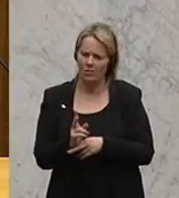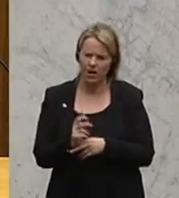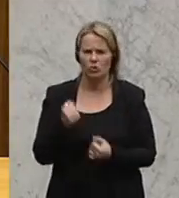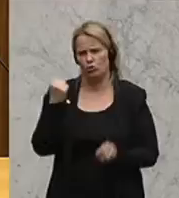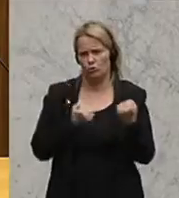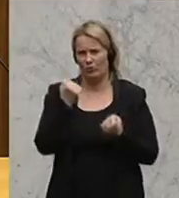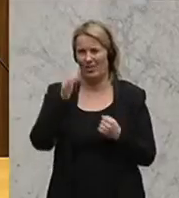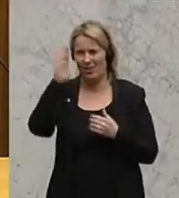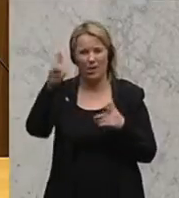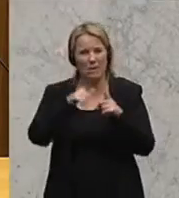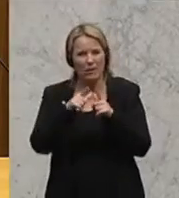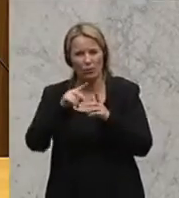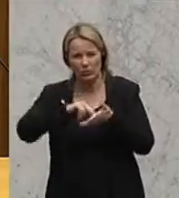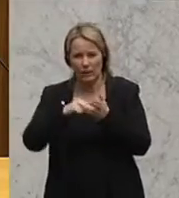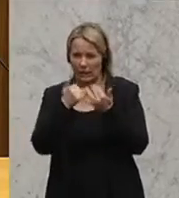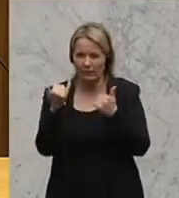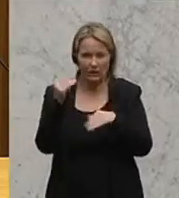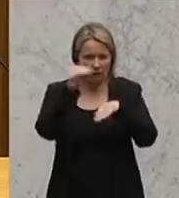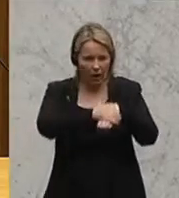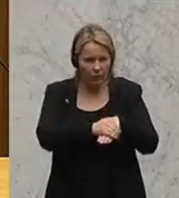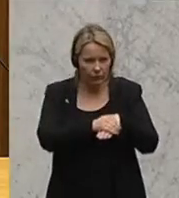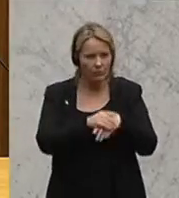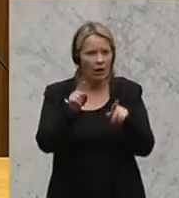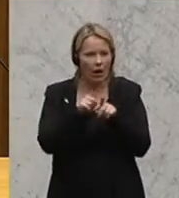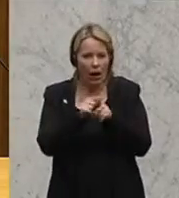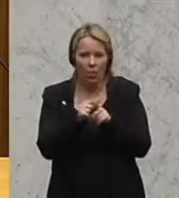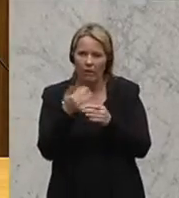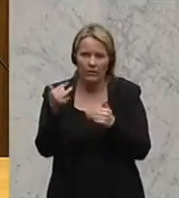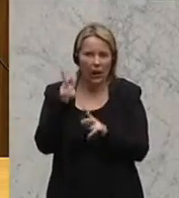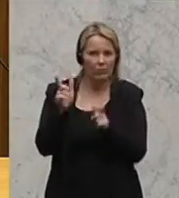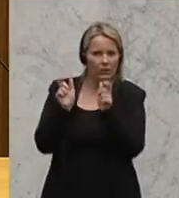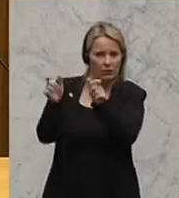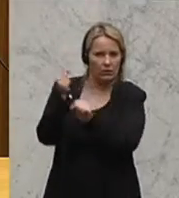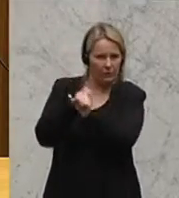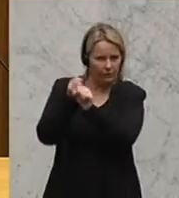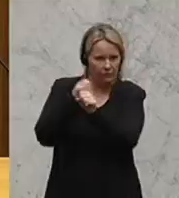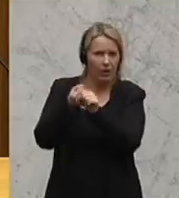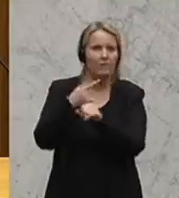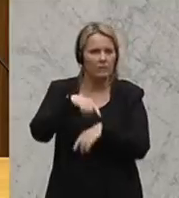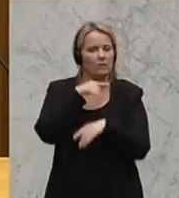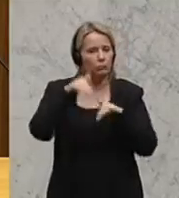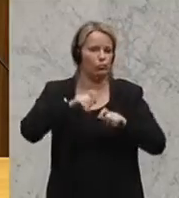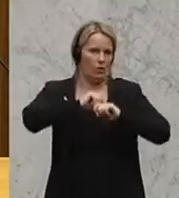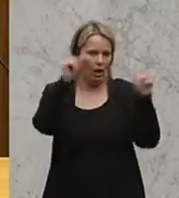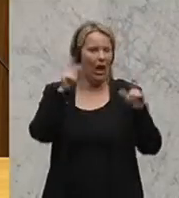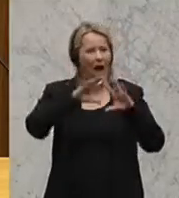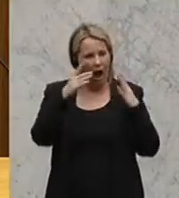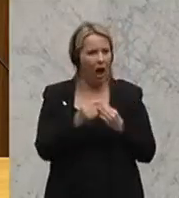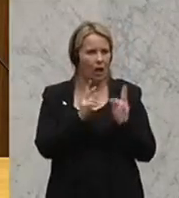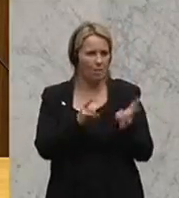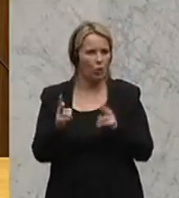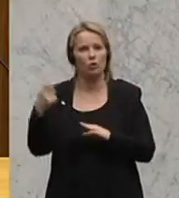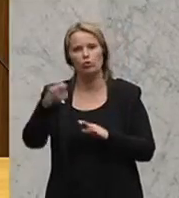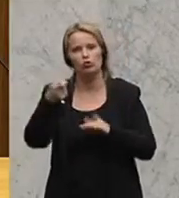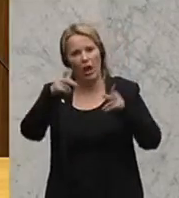schwierig, diese Praktiken erstens zu bemerken und zum anderen auch effizient zu bekämpfen. Es muss aber klar sein, dass man mit allen Möglichkeiten, was das